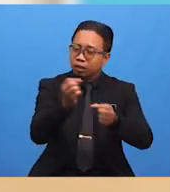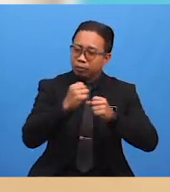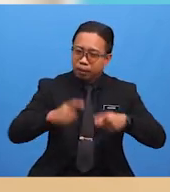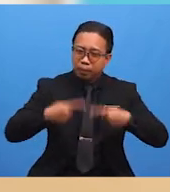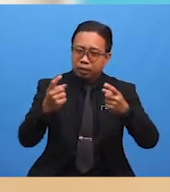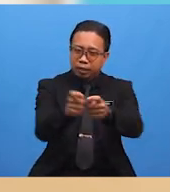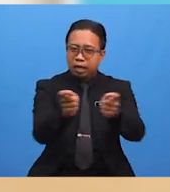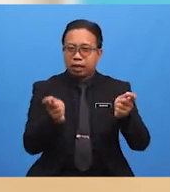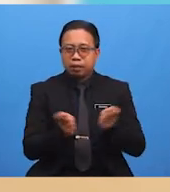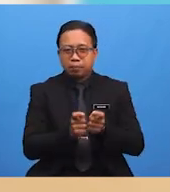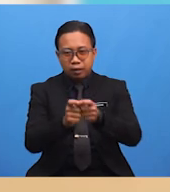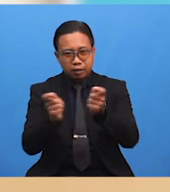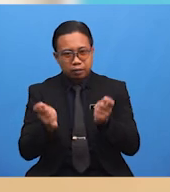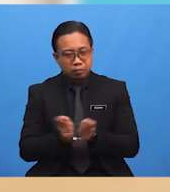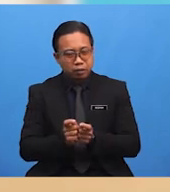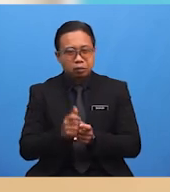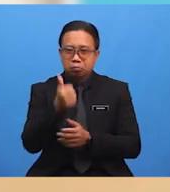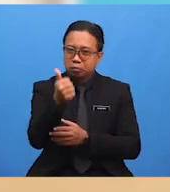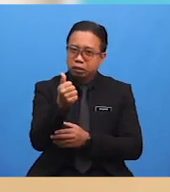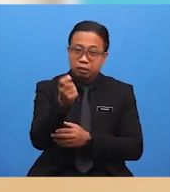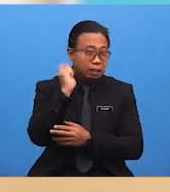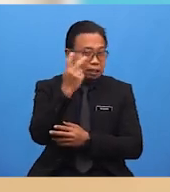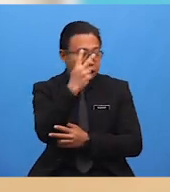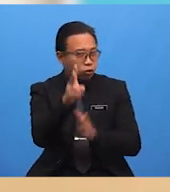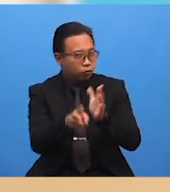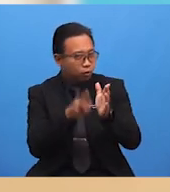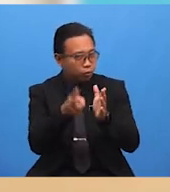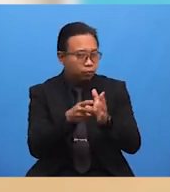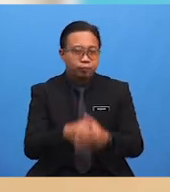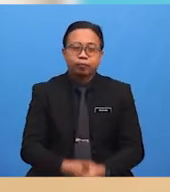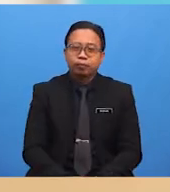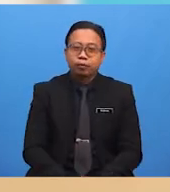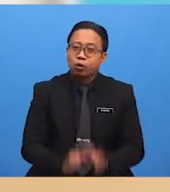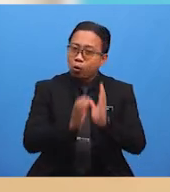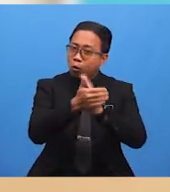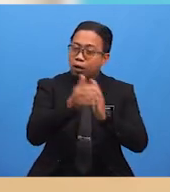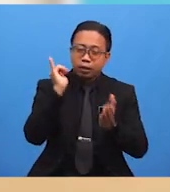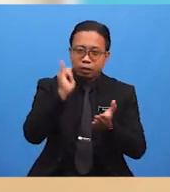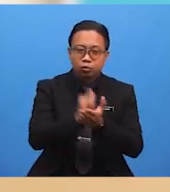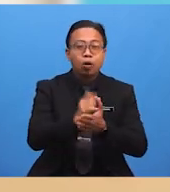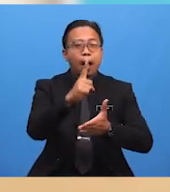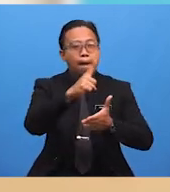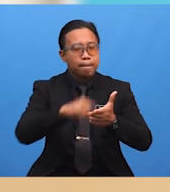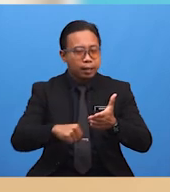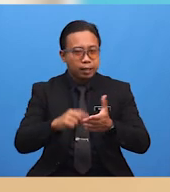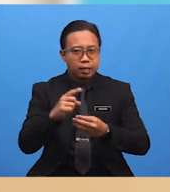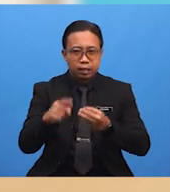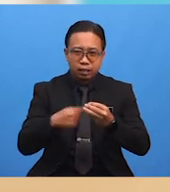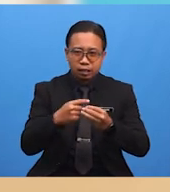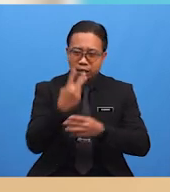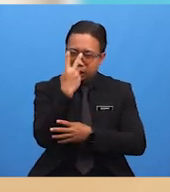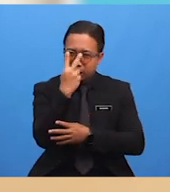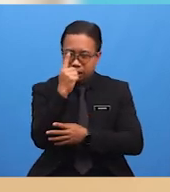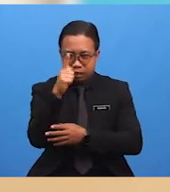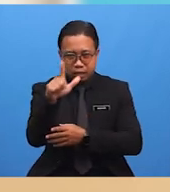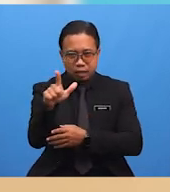tempat-tempat yang menarik seperti video tadi? Oleh itu, apabila kita melihat